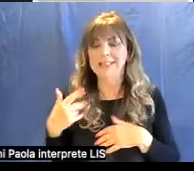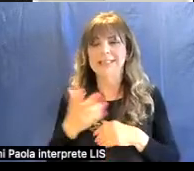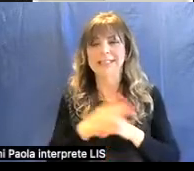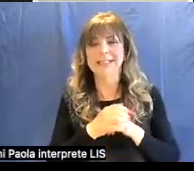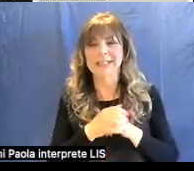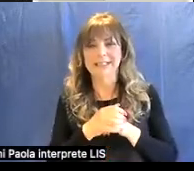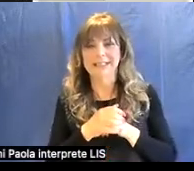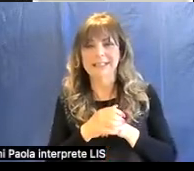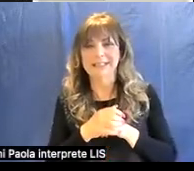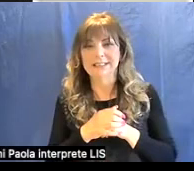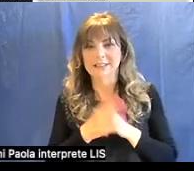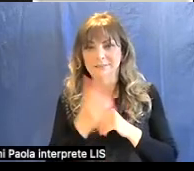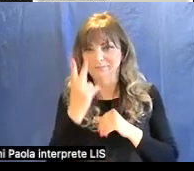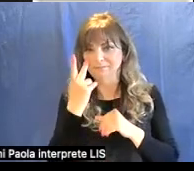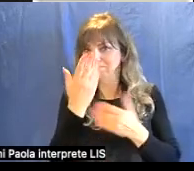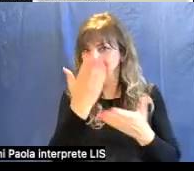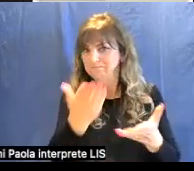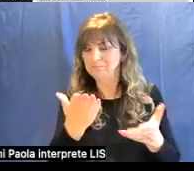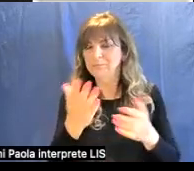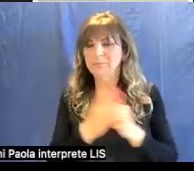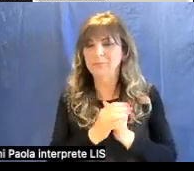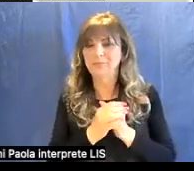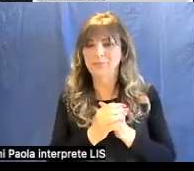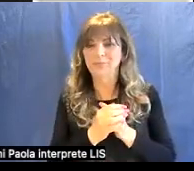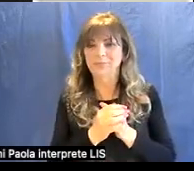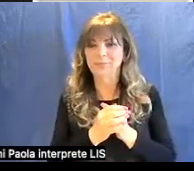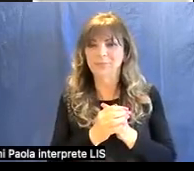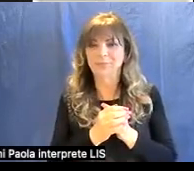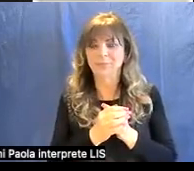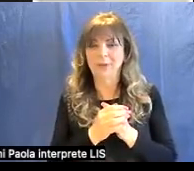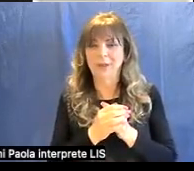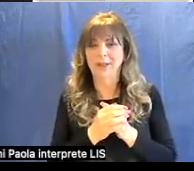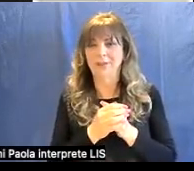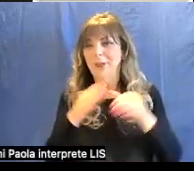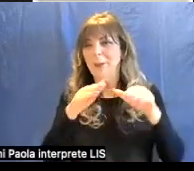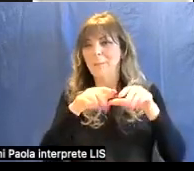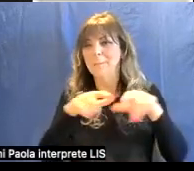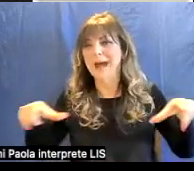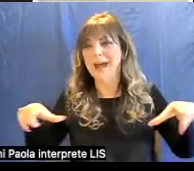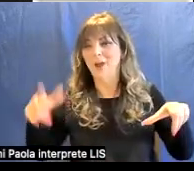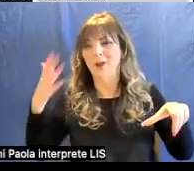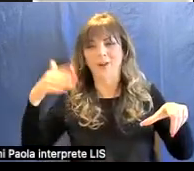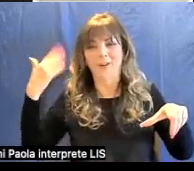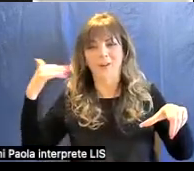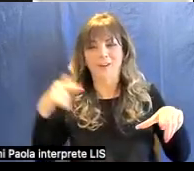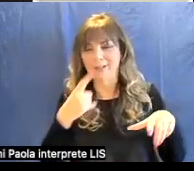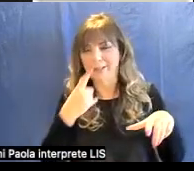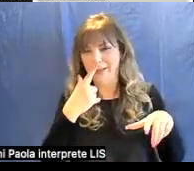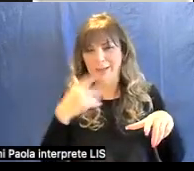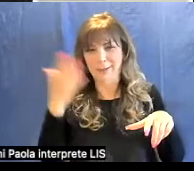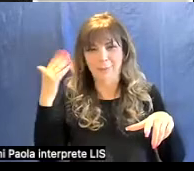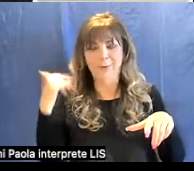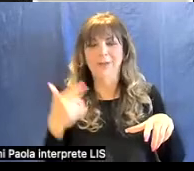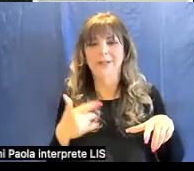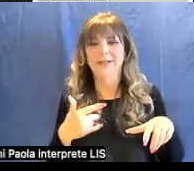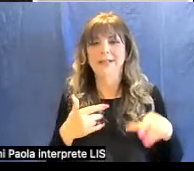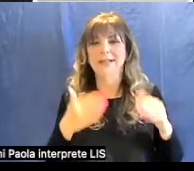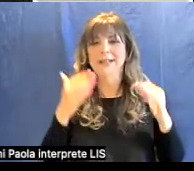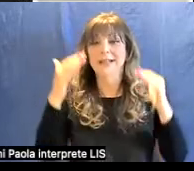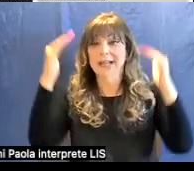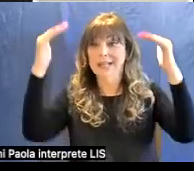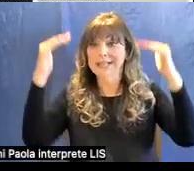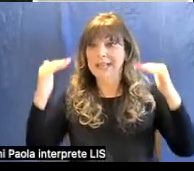questi, con i bellissimi banchi antichi e questi scaffali dietro dove sono,